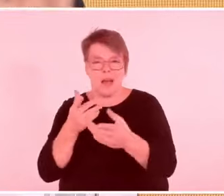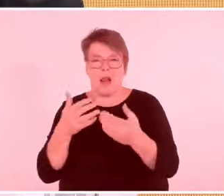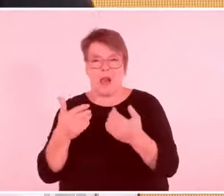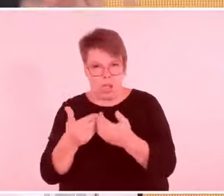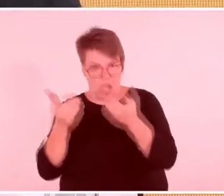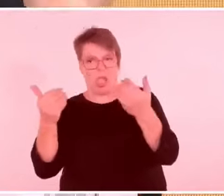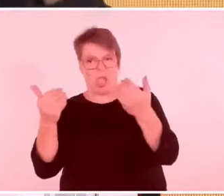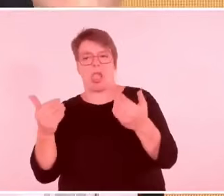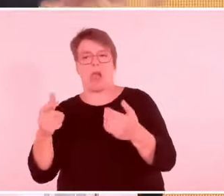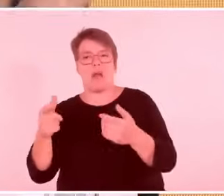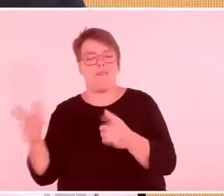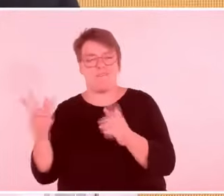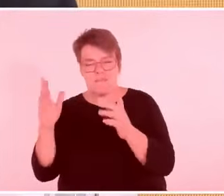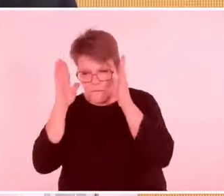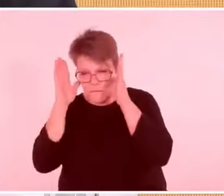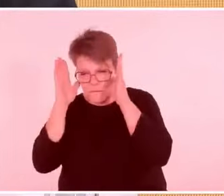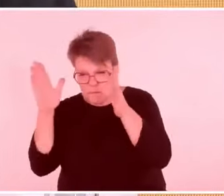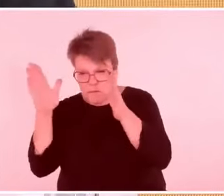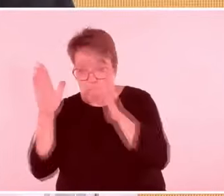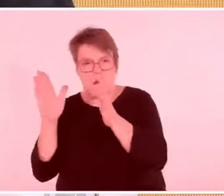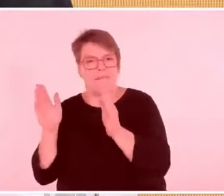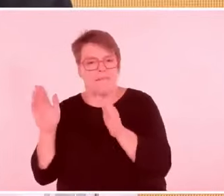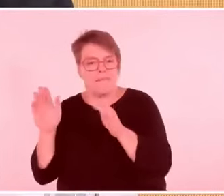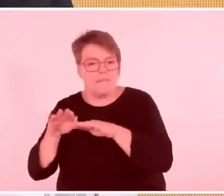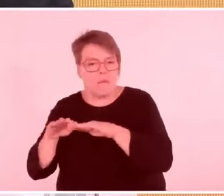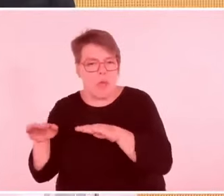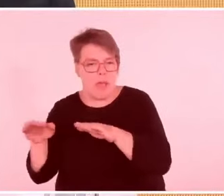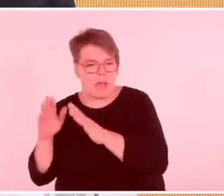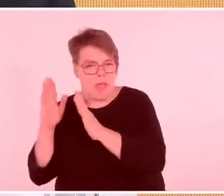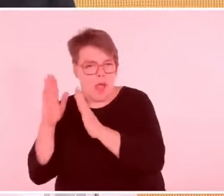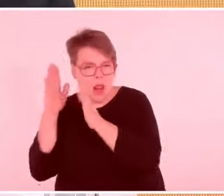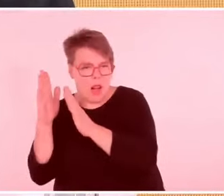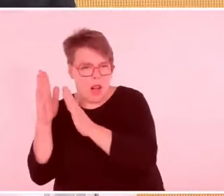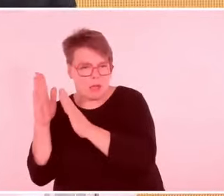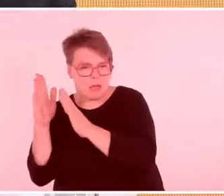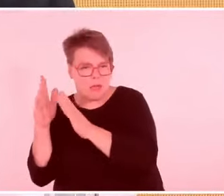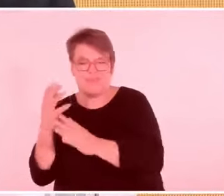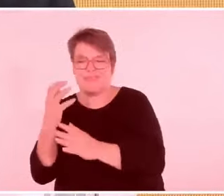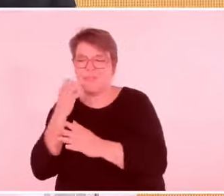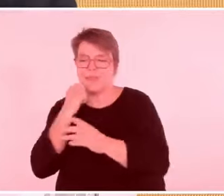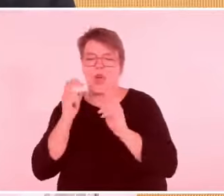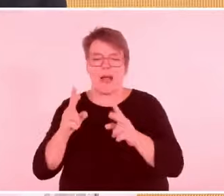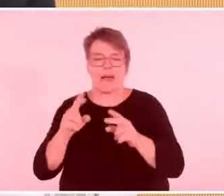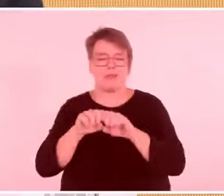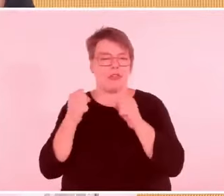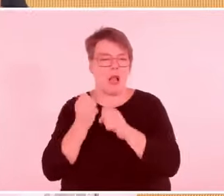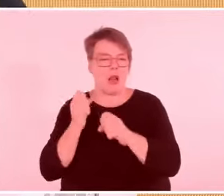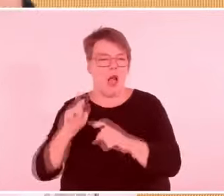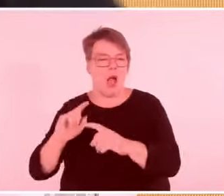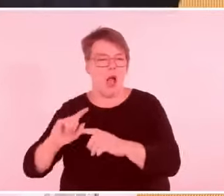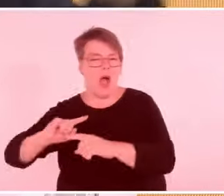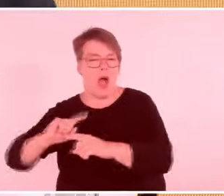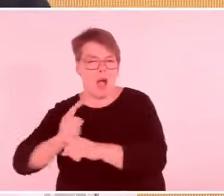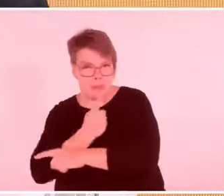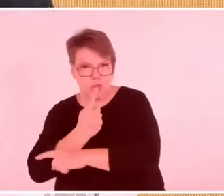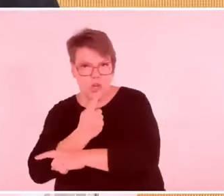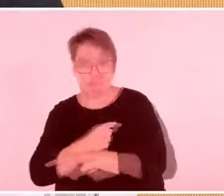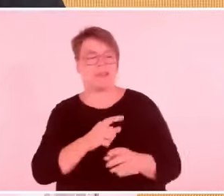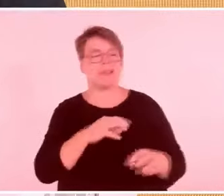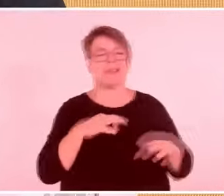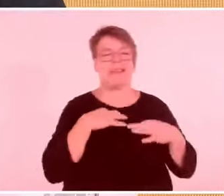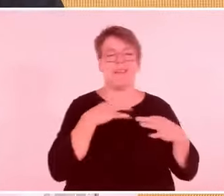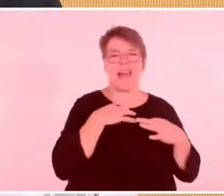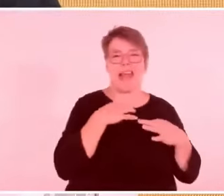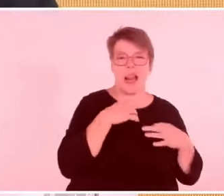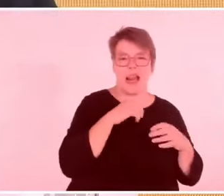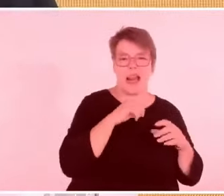Geist der nationalen Einheit hat sich durchgesetzt. Das ist immer ein tragischer Moment, wenn die innere Spaltung überwunden